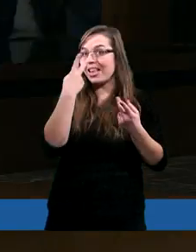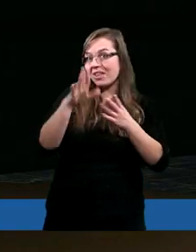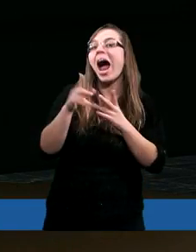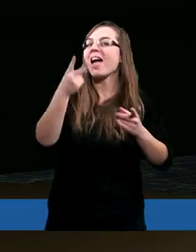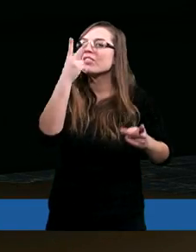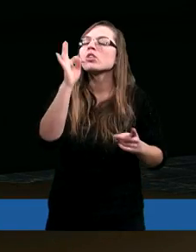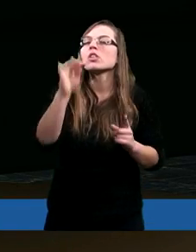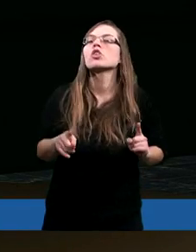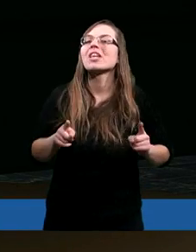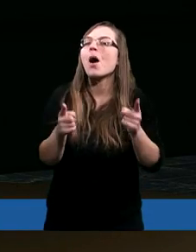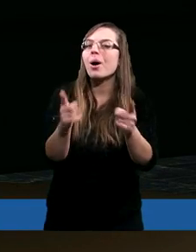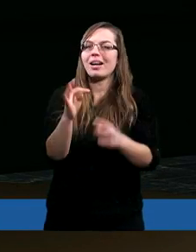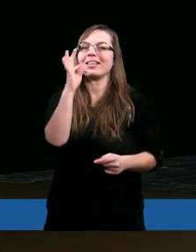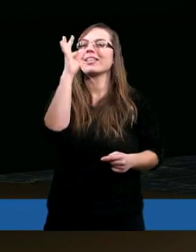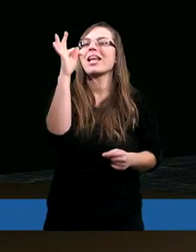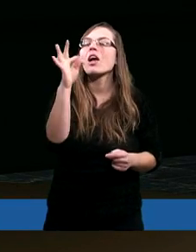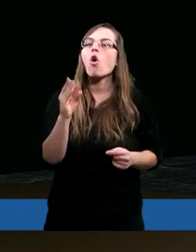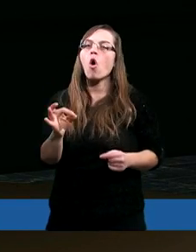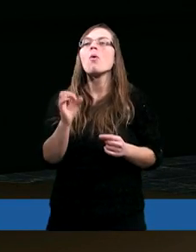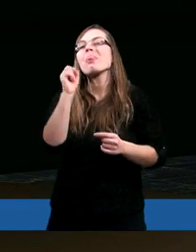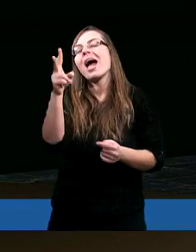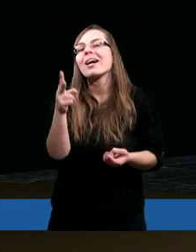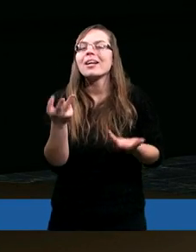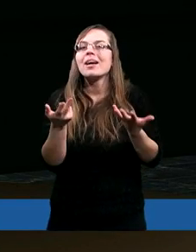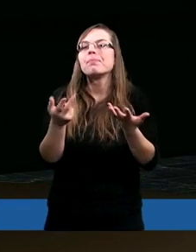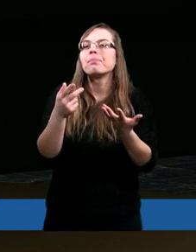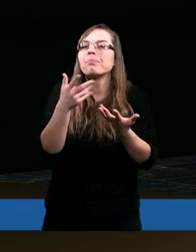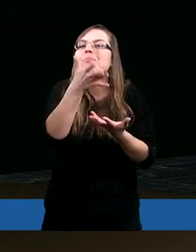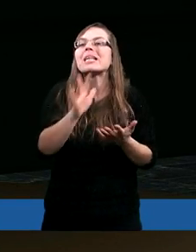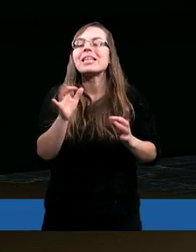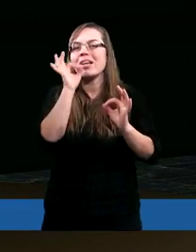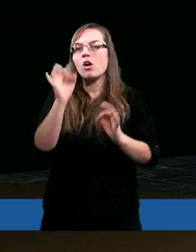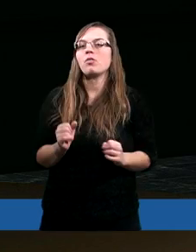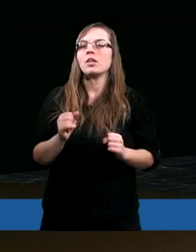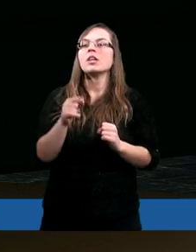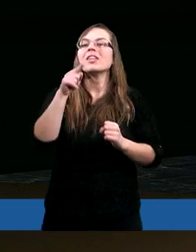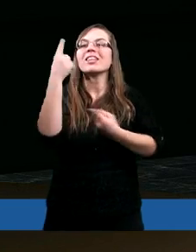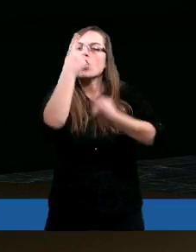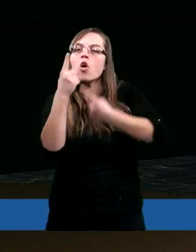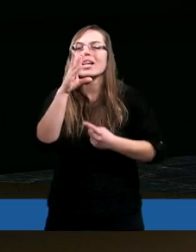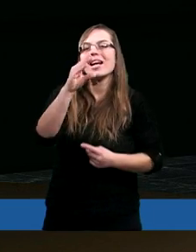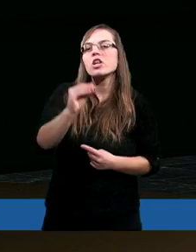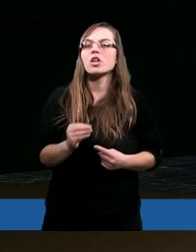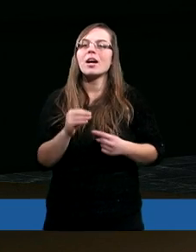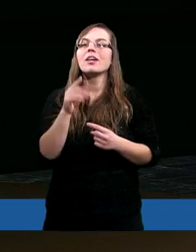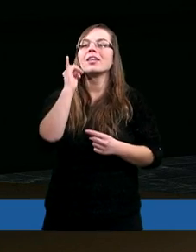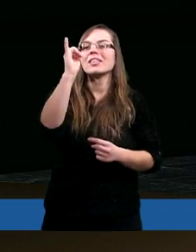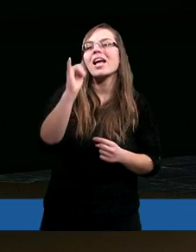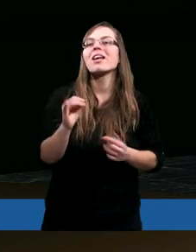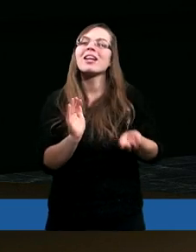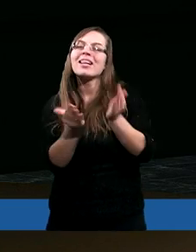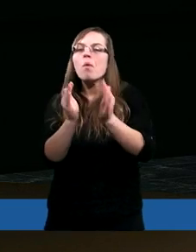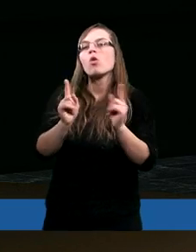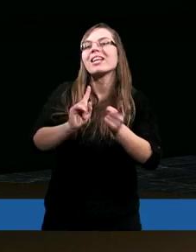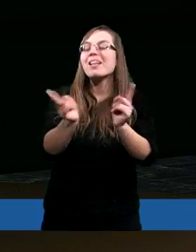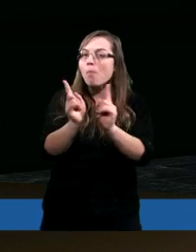taki właśnie powiew. Zresztą jedną z właśnie